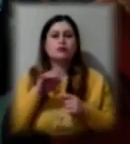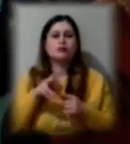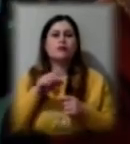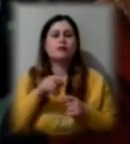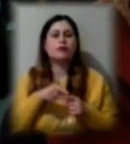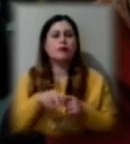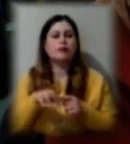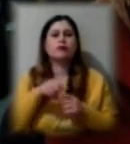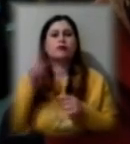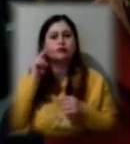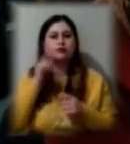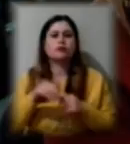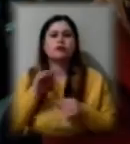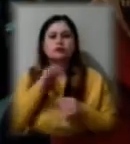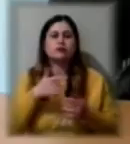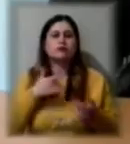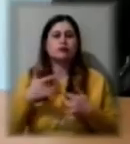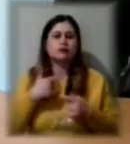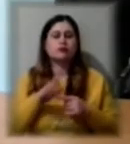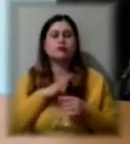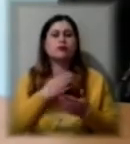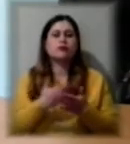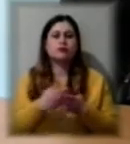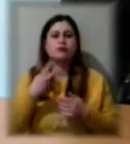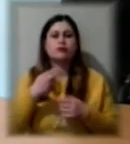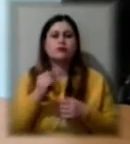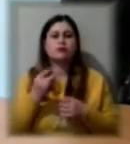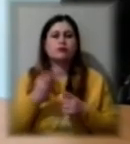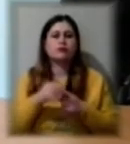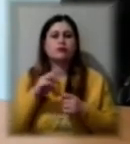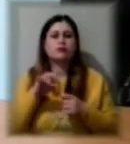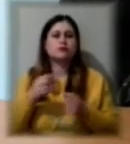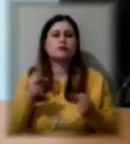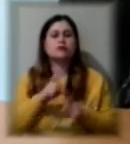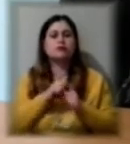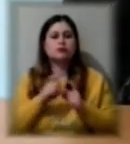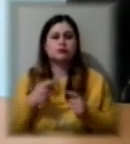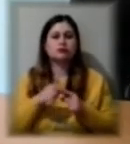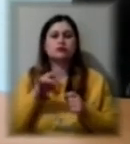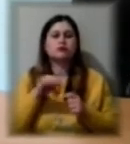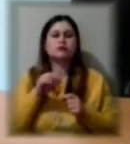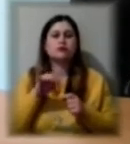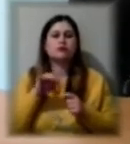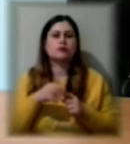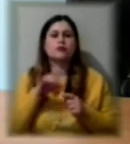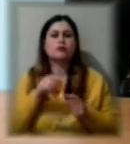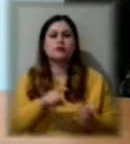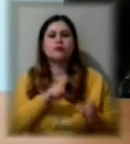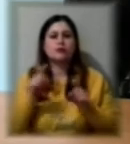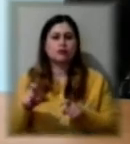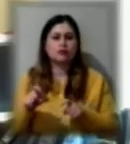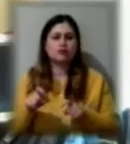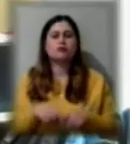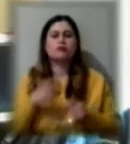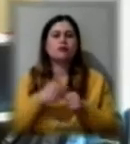та професійні актори, мали показати 20 березня в Олешківській спеціальній школі. Через карантин прем'єру перенесли. Головна ідея –